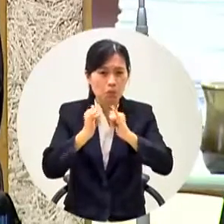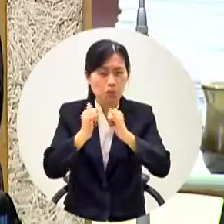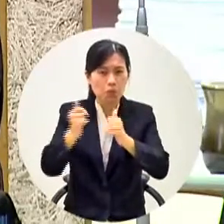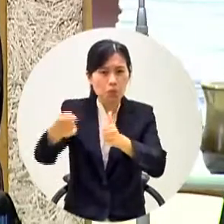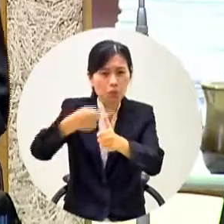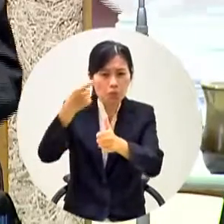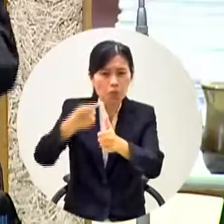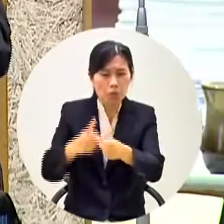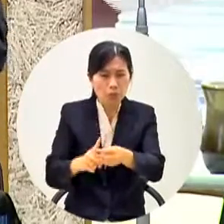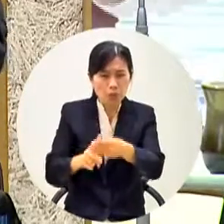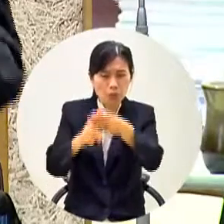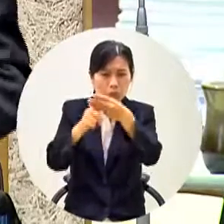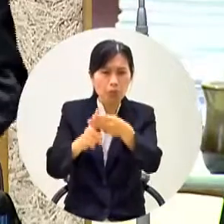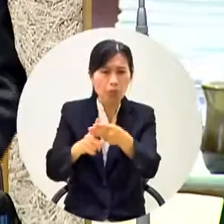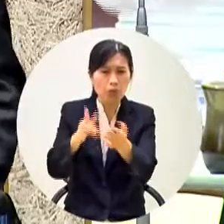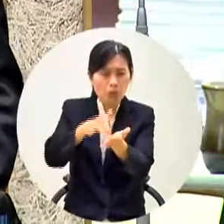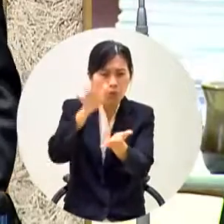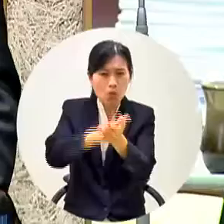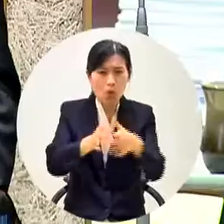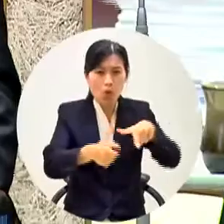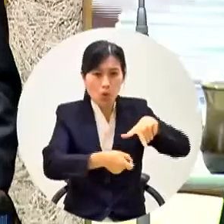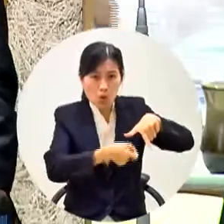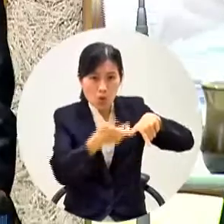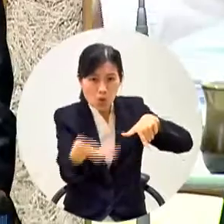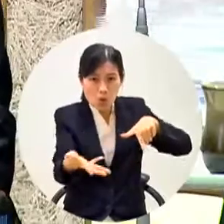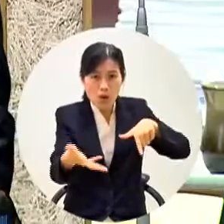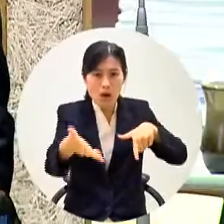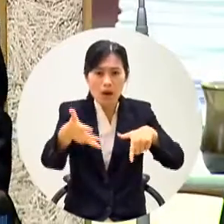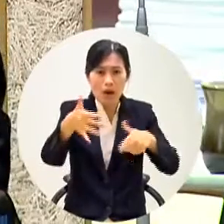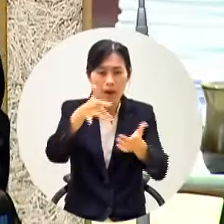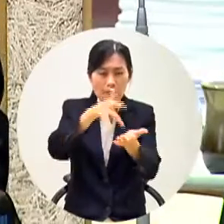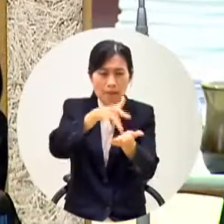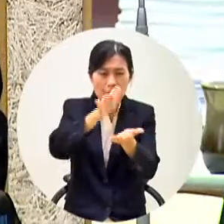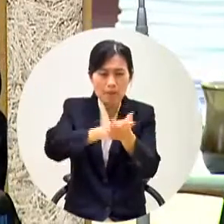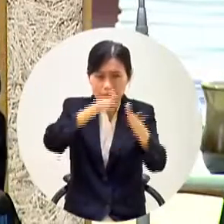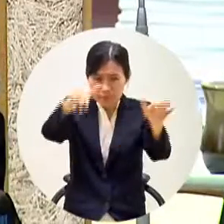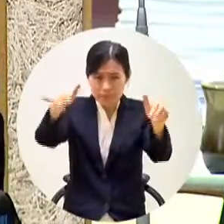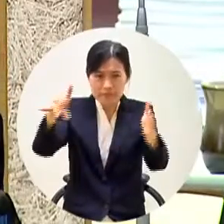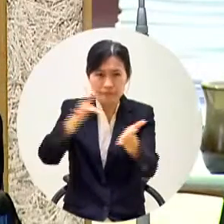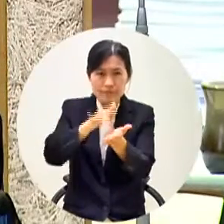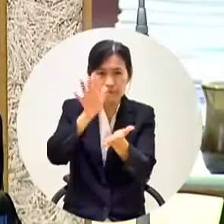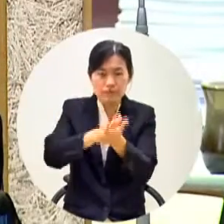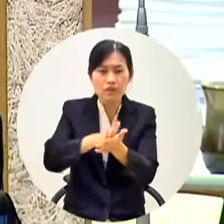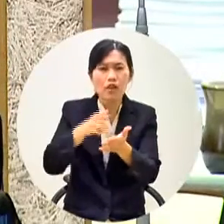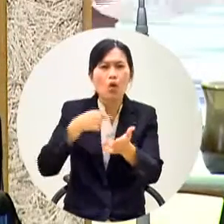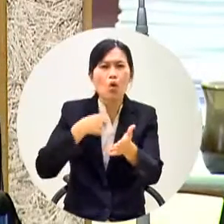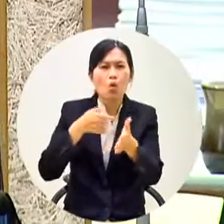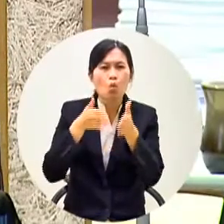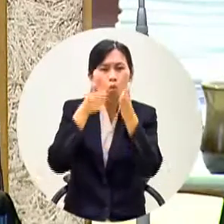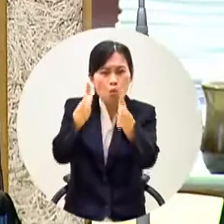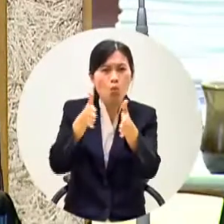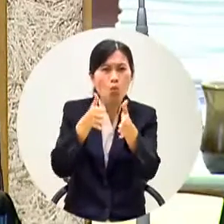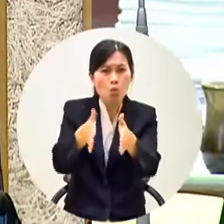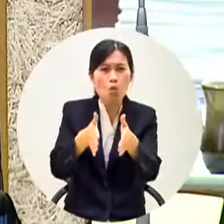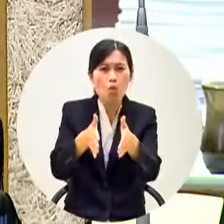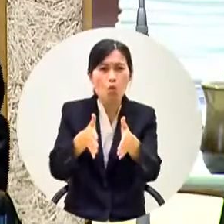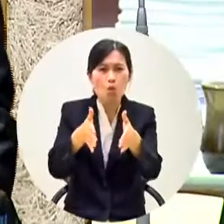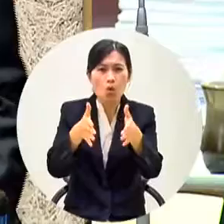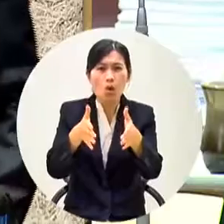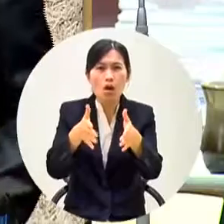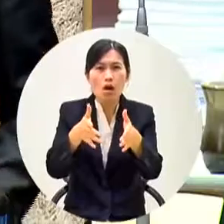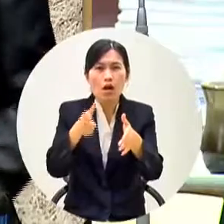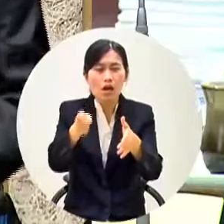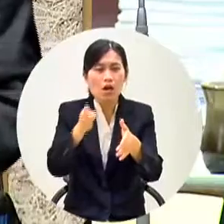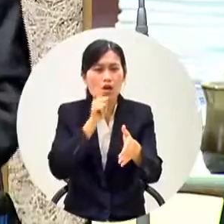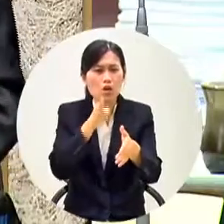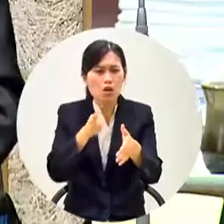那就是公開招標競價我們就是以高雄市民的利益才會做空氣機激冷氣